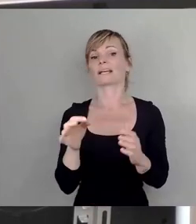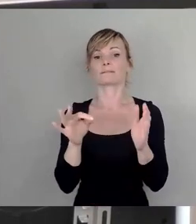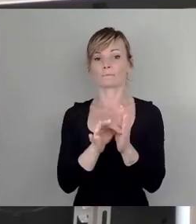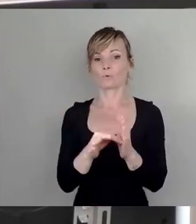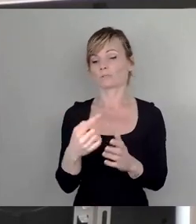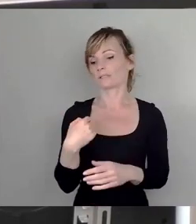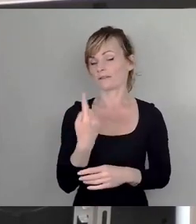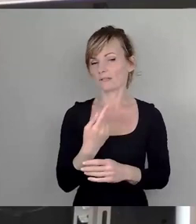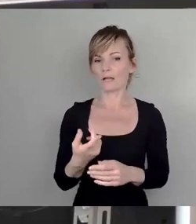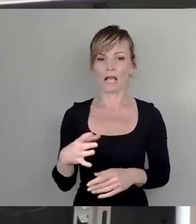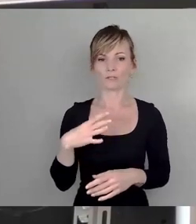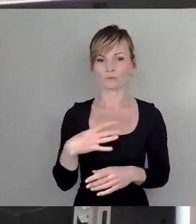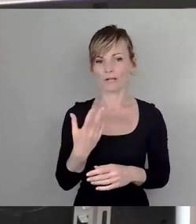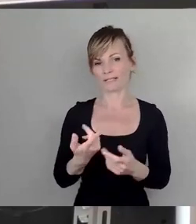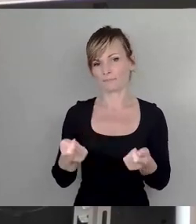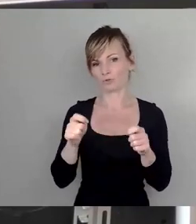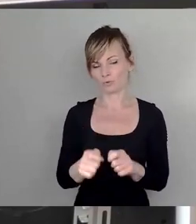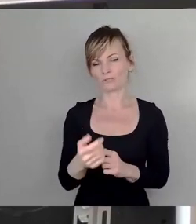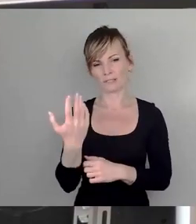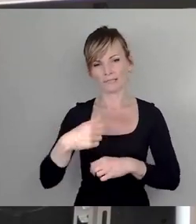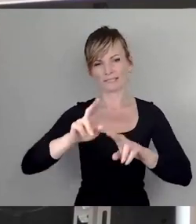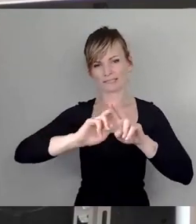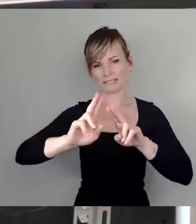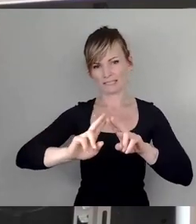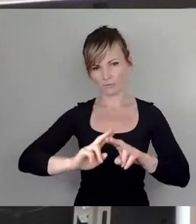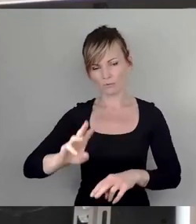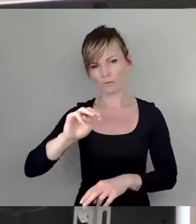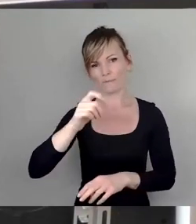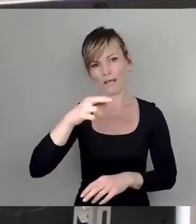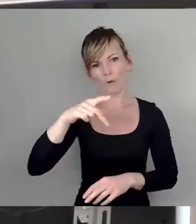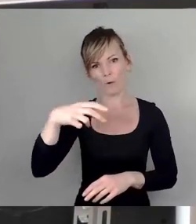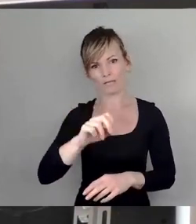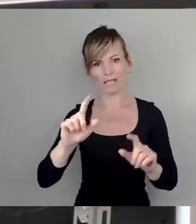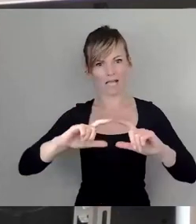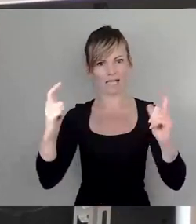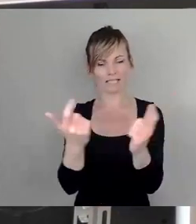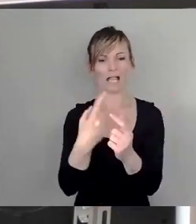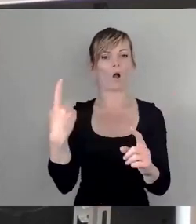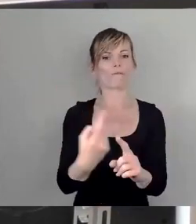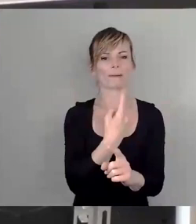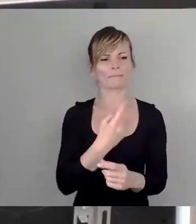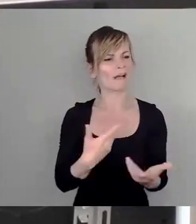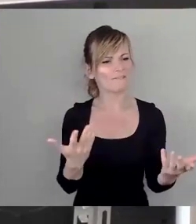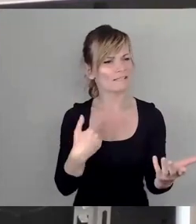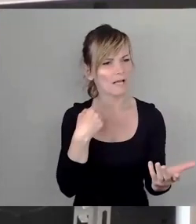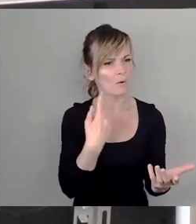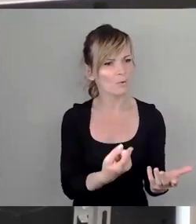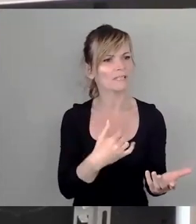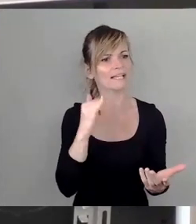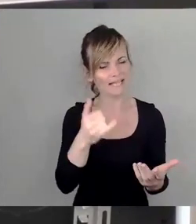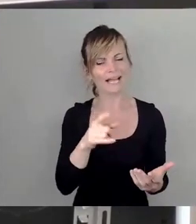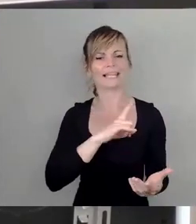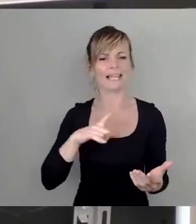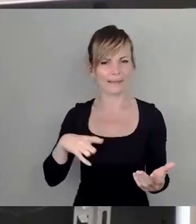haben zur Sanierung der Magern Arena aufheben. Was ist denn los? Achso, ja, naja, die Quarterback Arena Leipzig, genau. Nein,